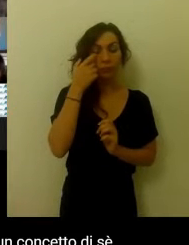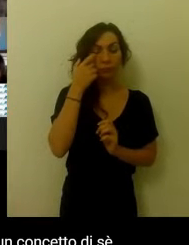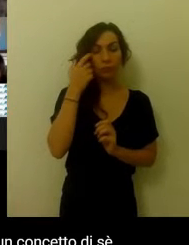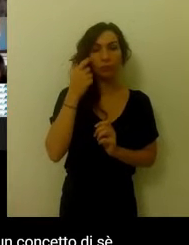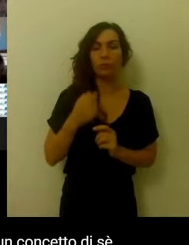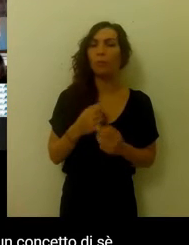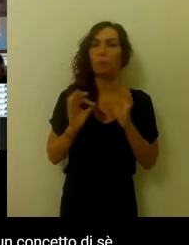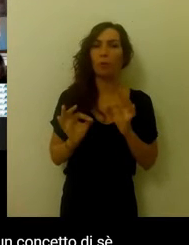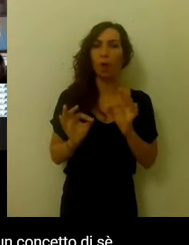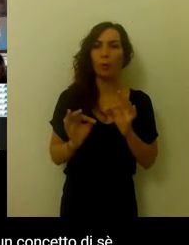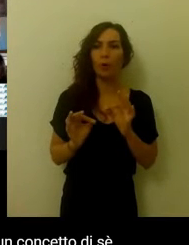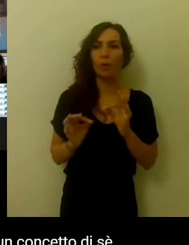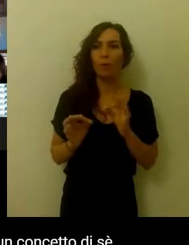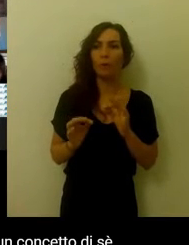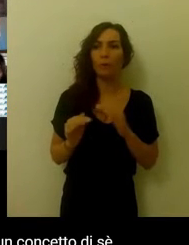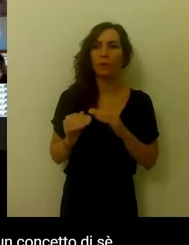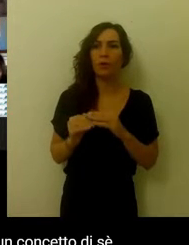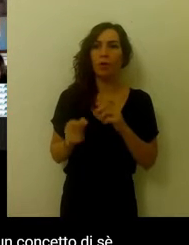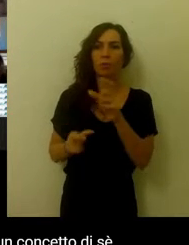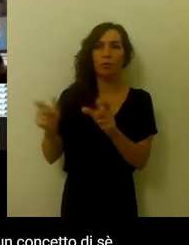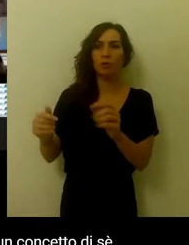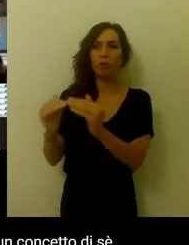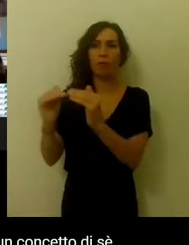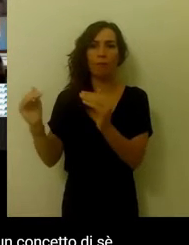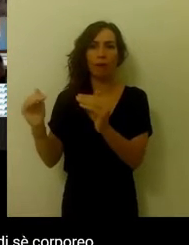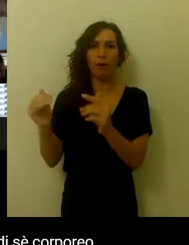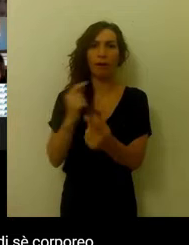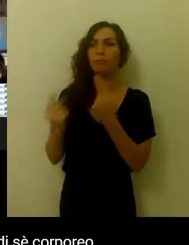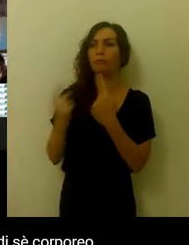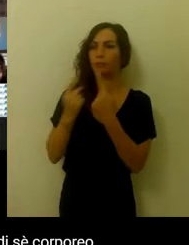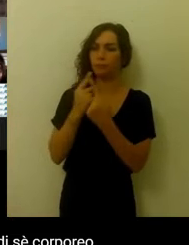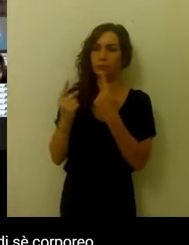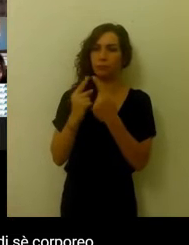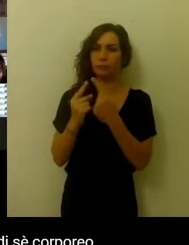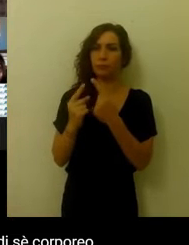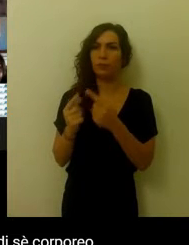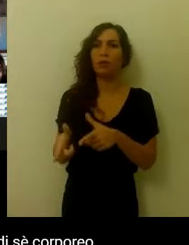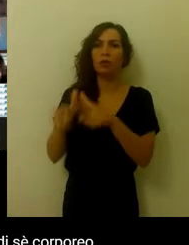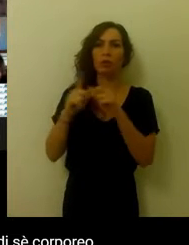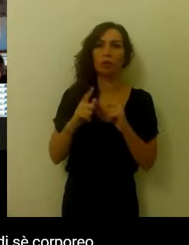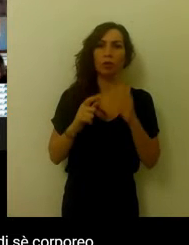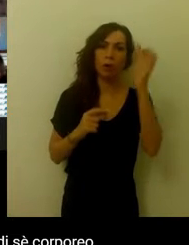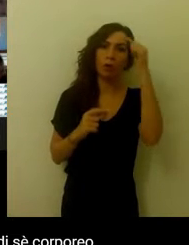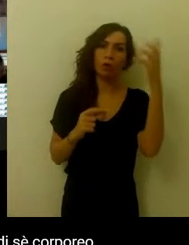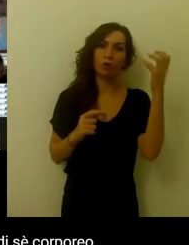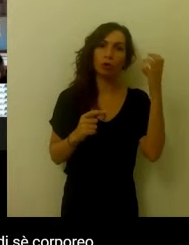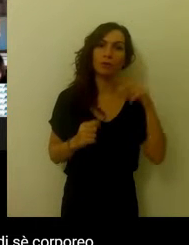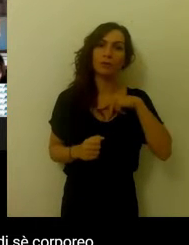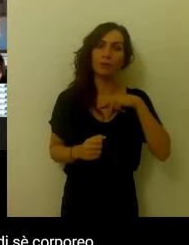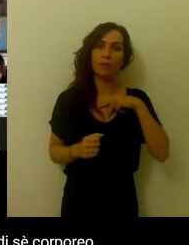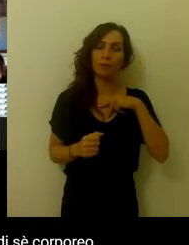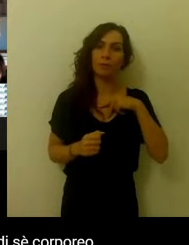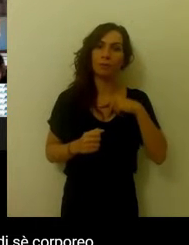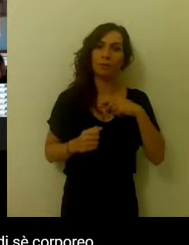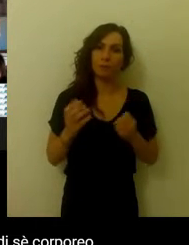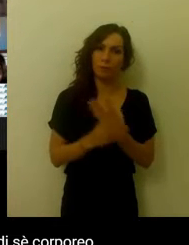continuo dialogo tra parti, creare un concetto di sé. Nel processo di sviluppo del concetto